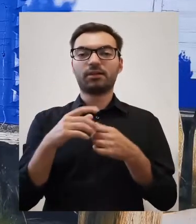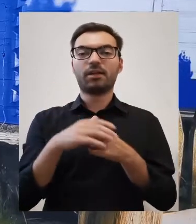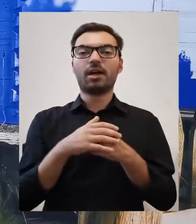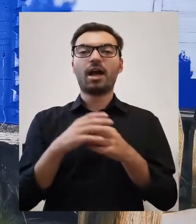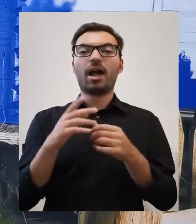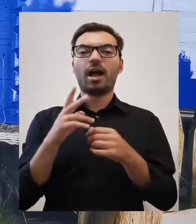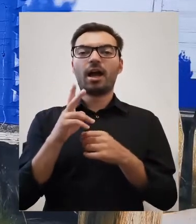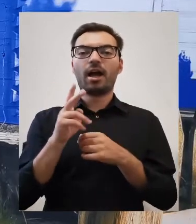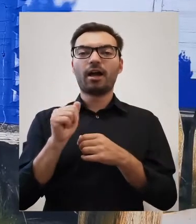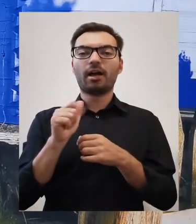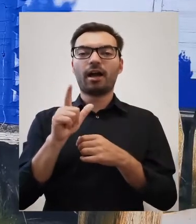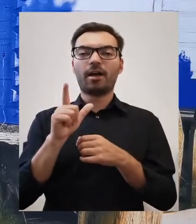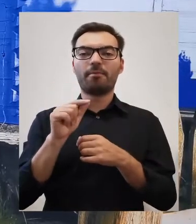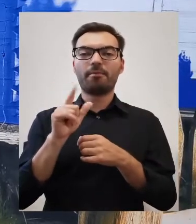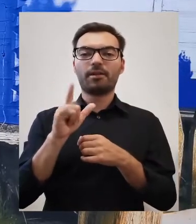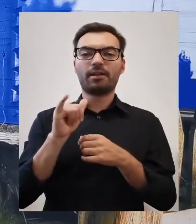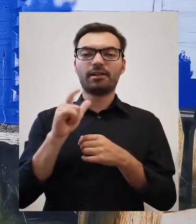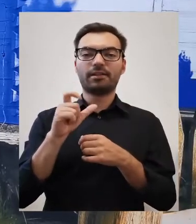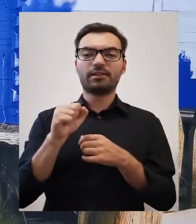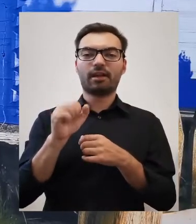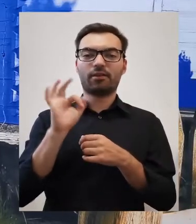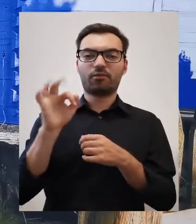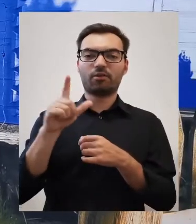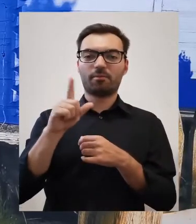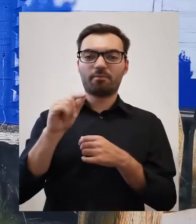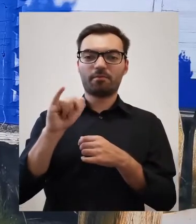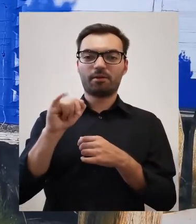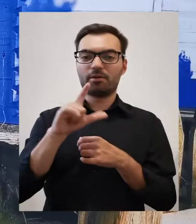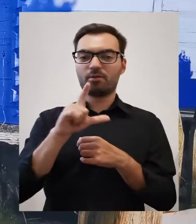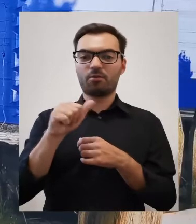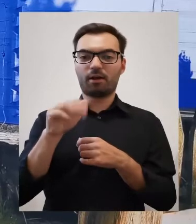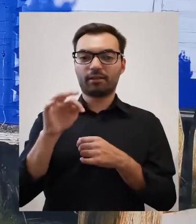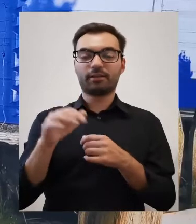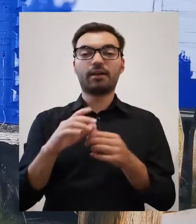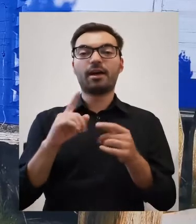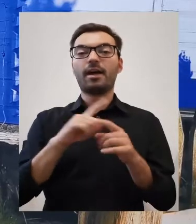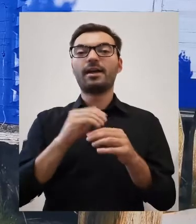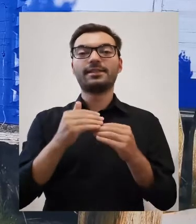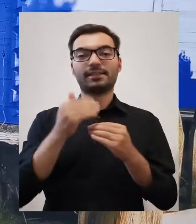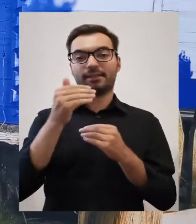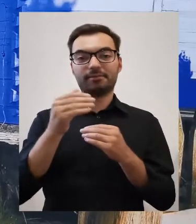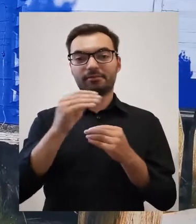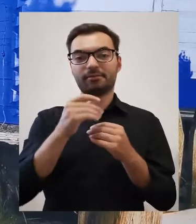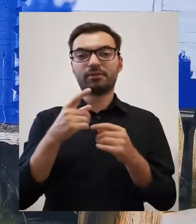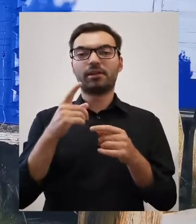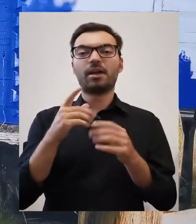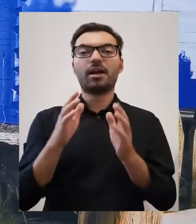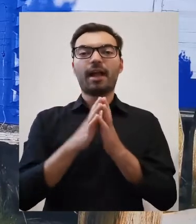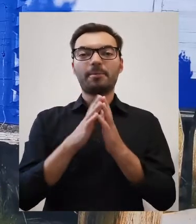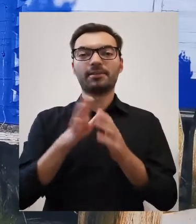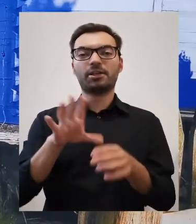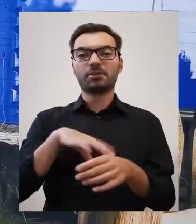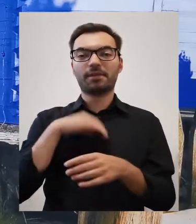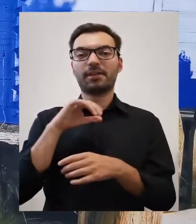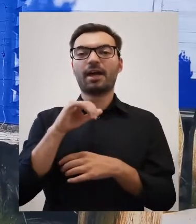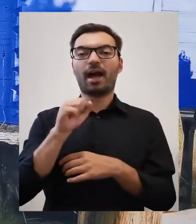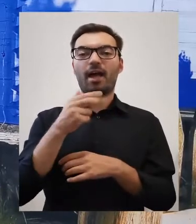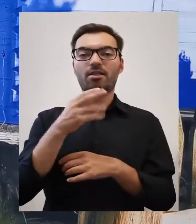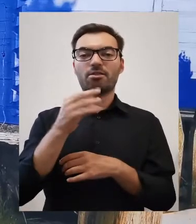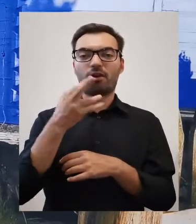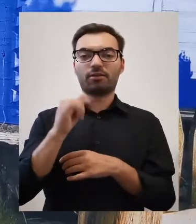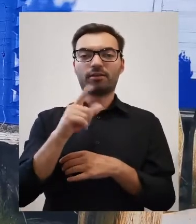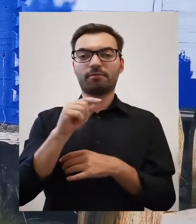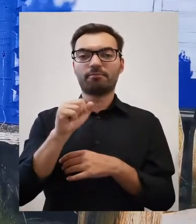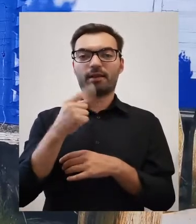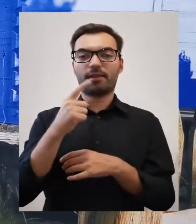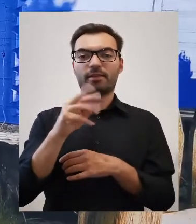kaplica Piłata, a za tzw. Wieczernikiem uchowała się kaplica św. Antoniego